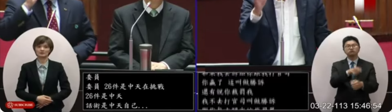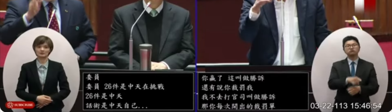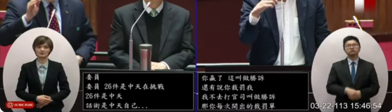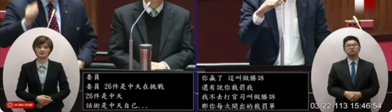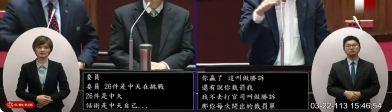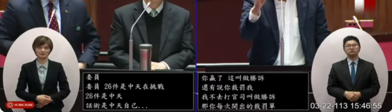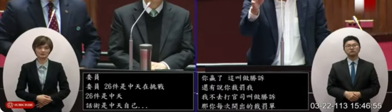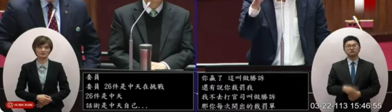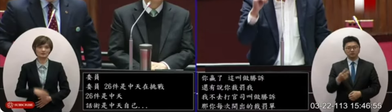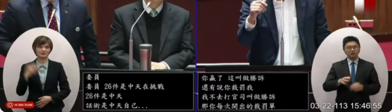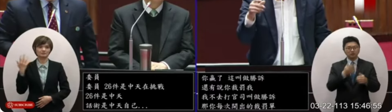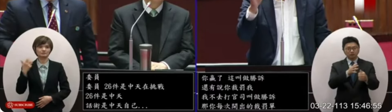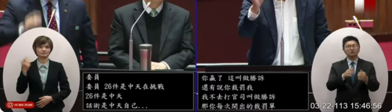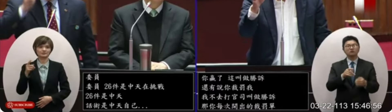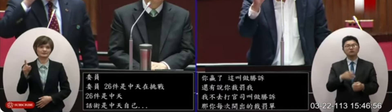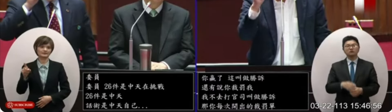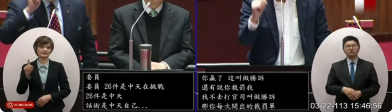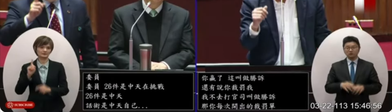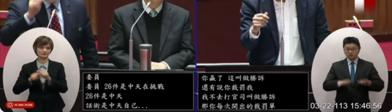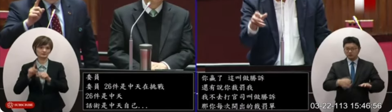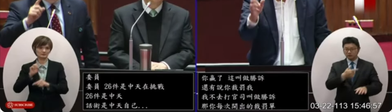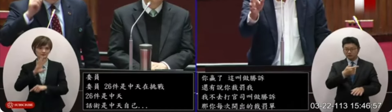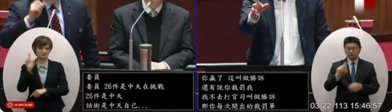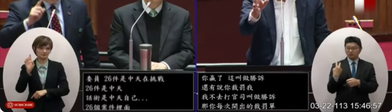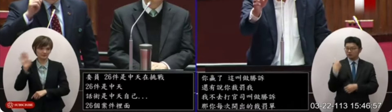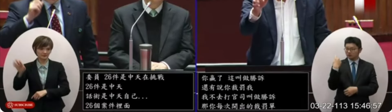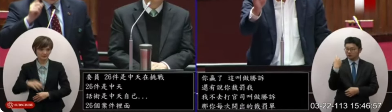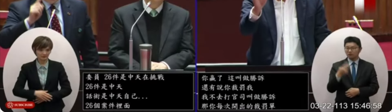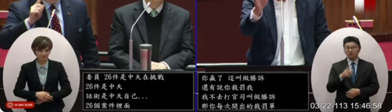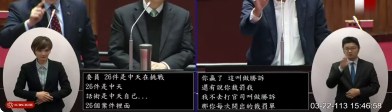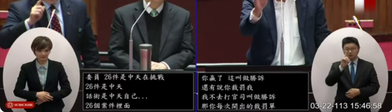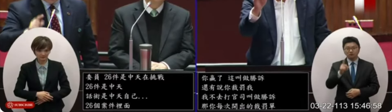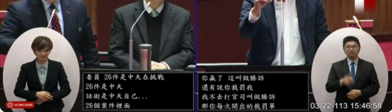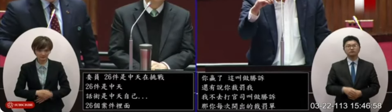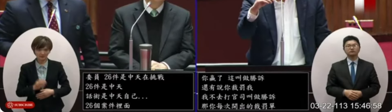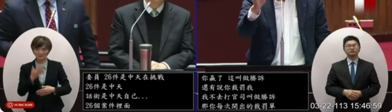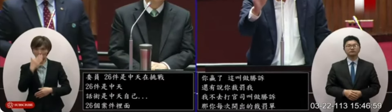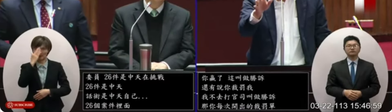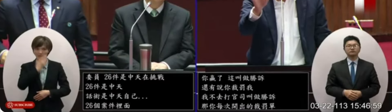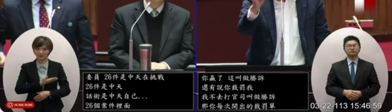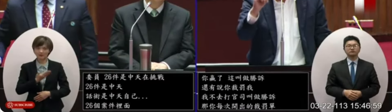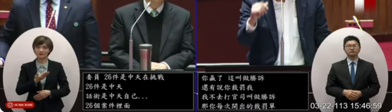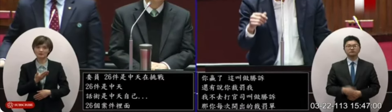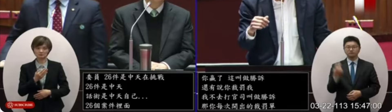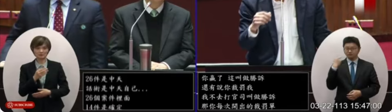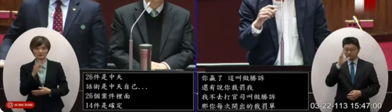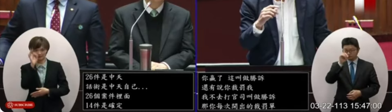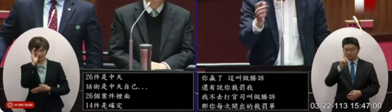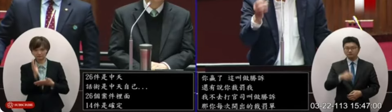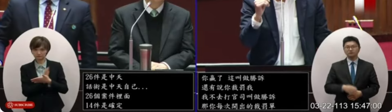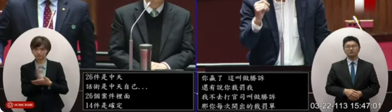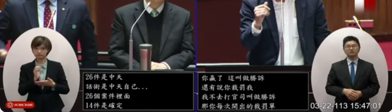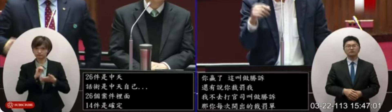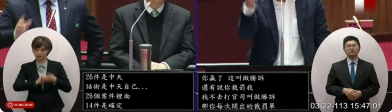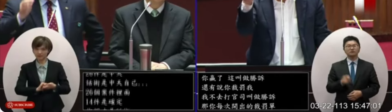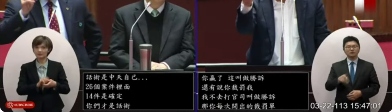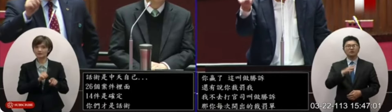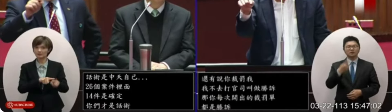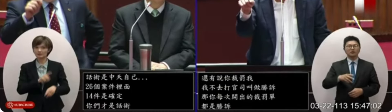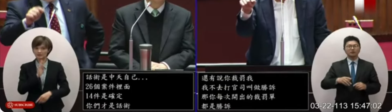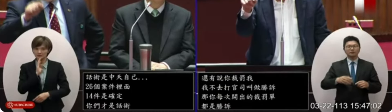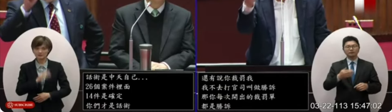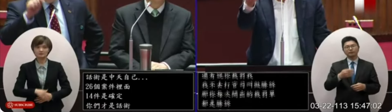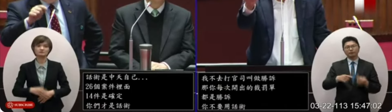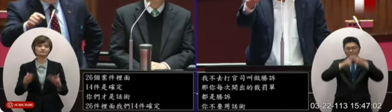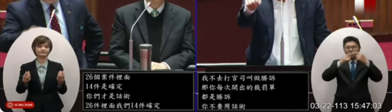一件事情我問你另外一件事情最新的前兩天就是以確定為準前兩天是有一個鳳凰雲你們又敗訴